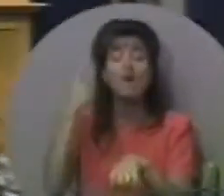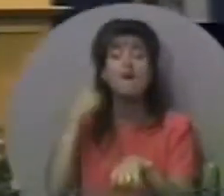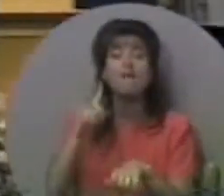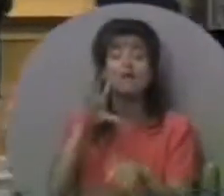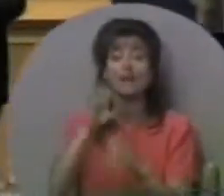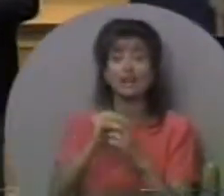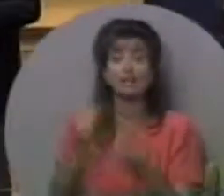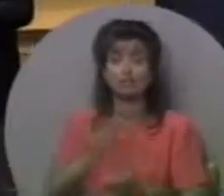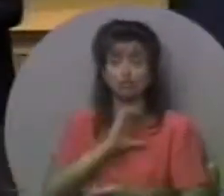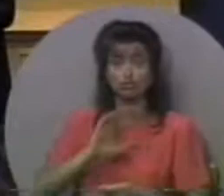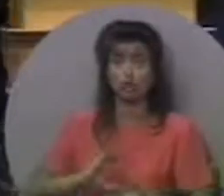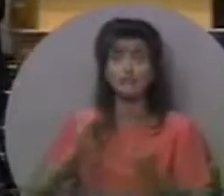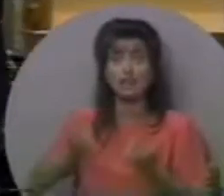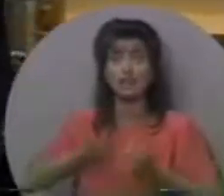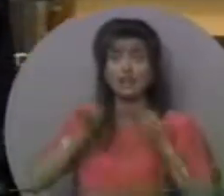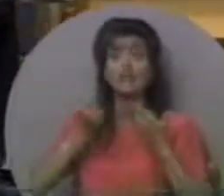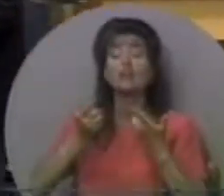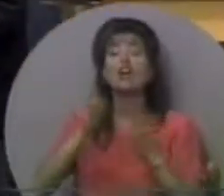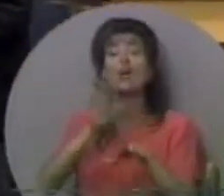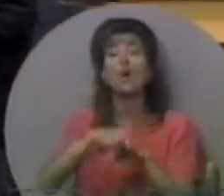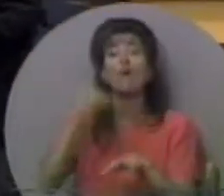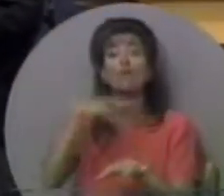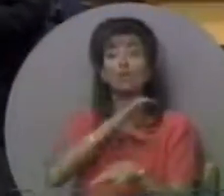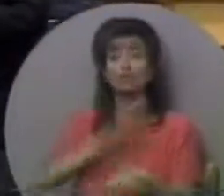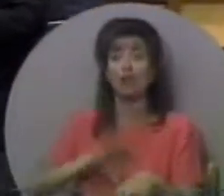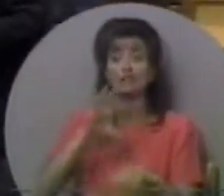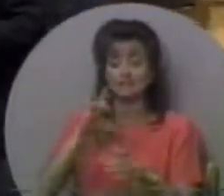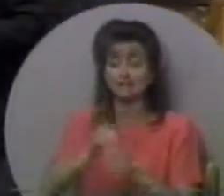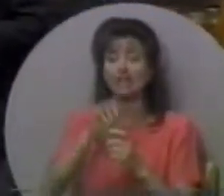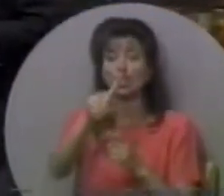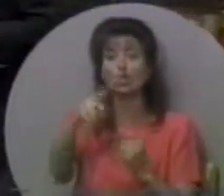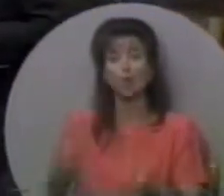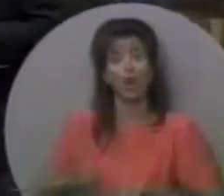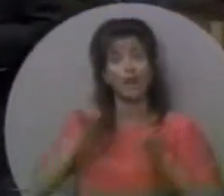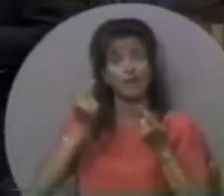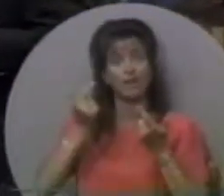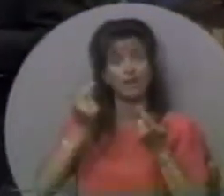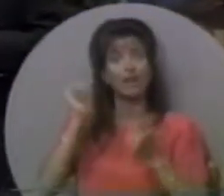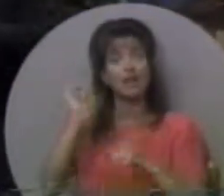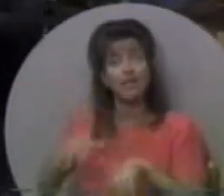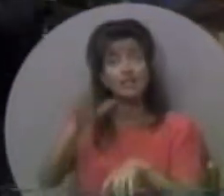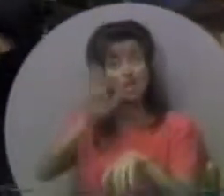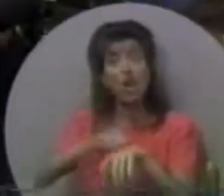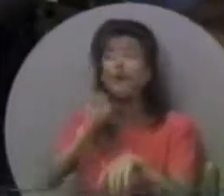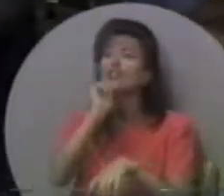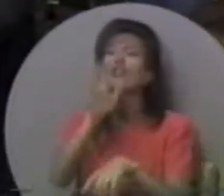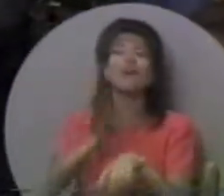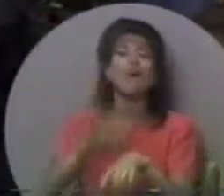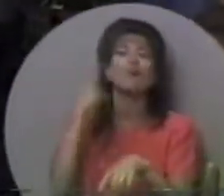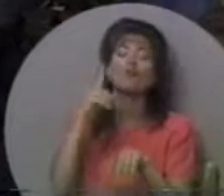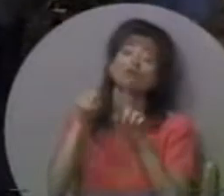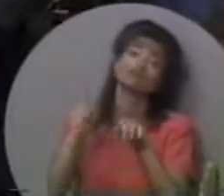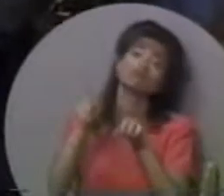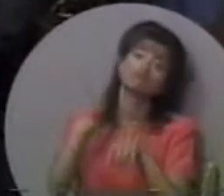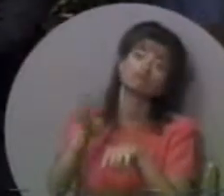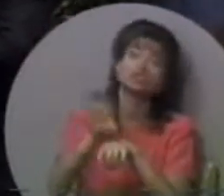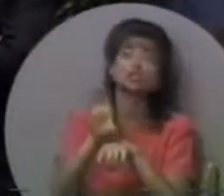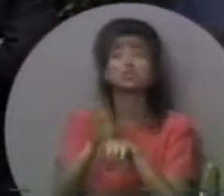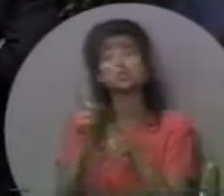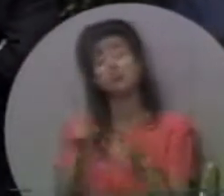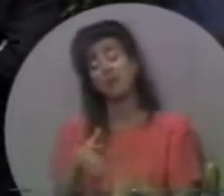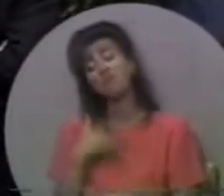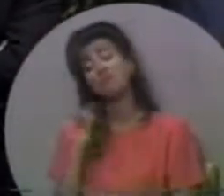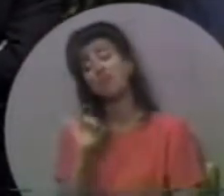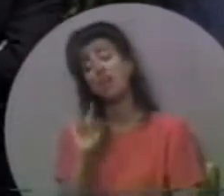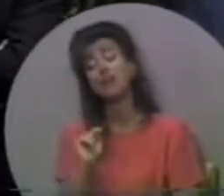типів прийняття рішення. Покликані жити в Христі. Покликані, щоб Христос жив в вас. І це поклик. Ви не покликані просто